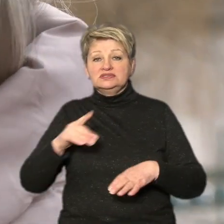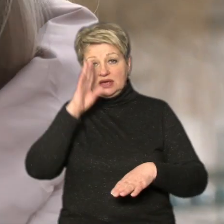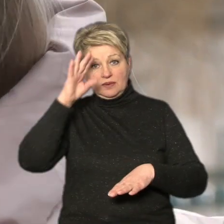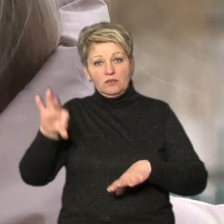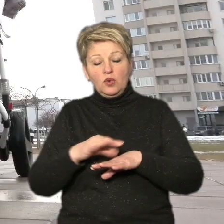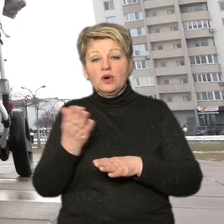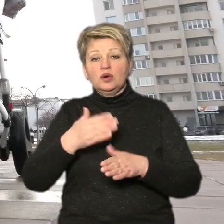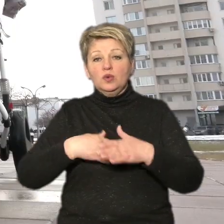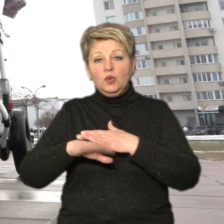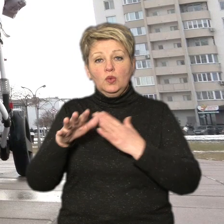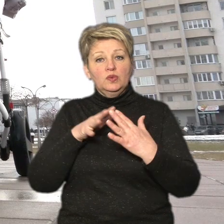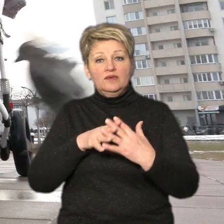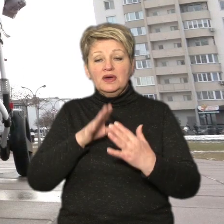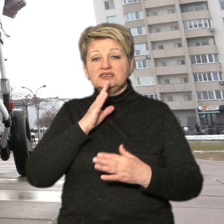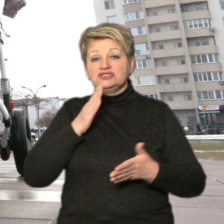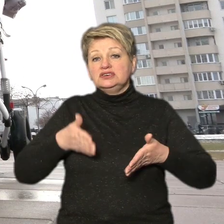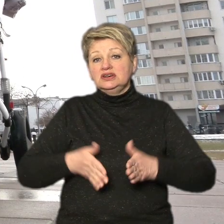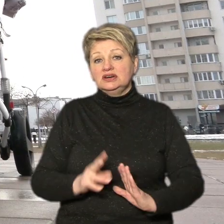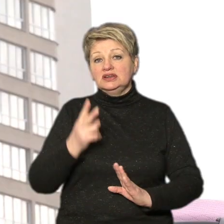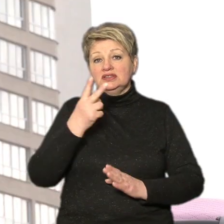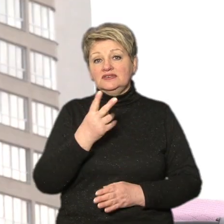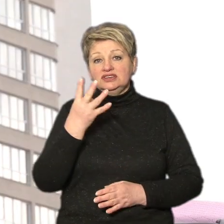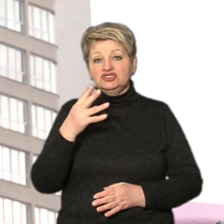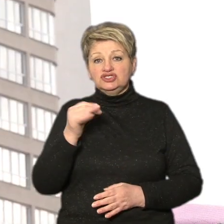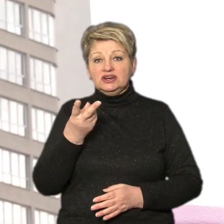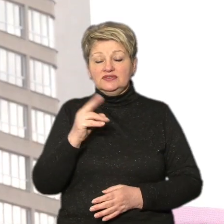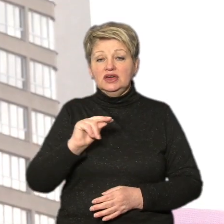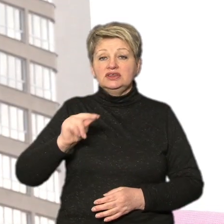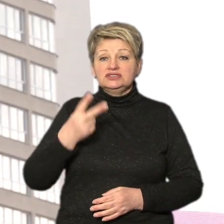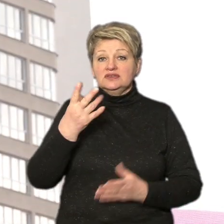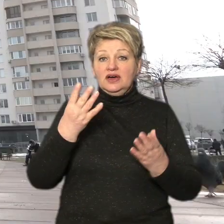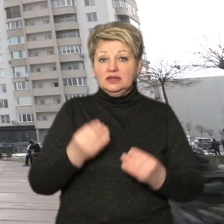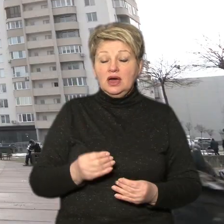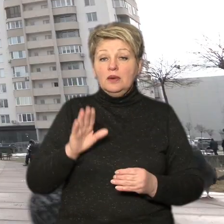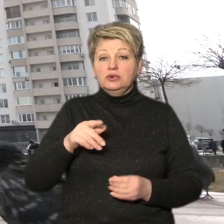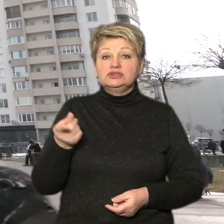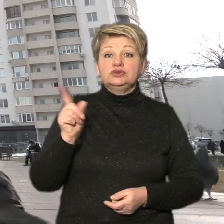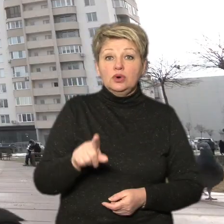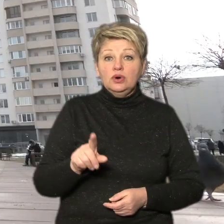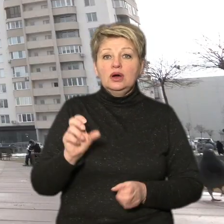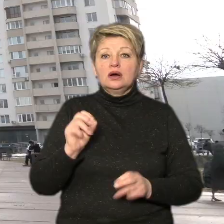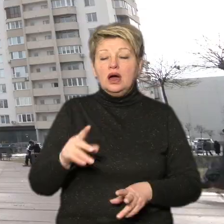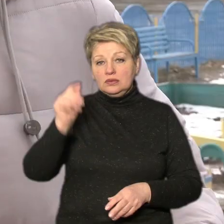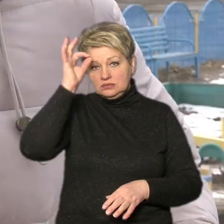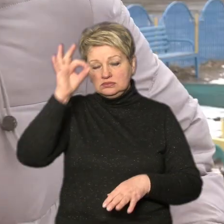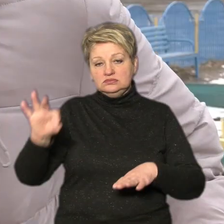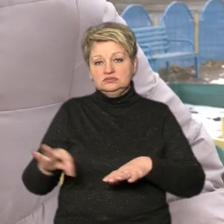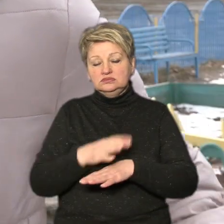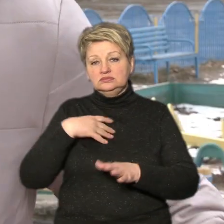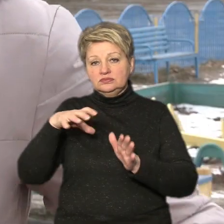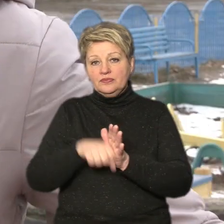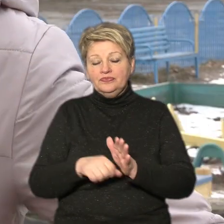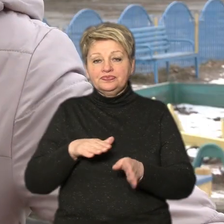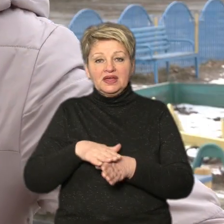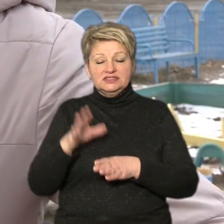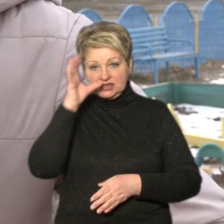який пішов на війну. Жінка народила 24 червня, через два дні після того, як дізналася, що чоловік загинув. Цілу ніч я